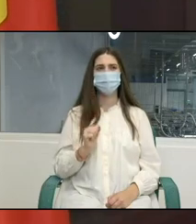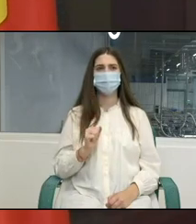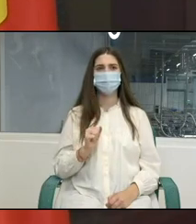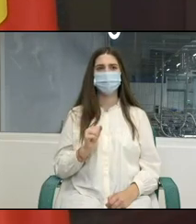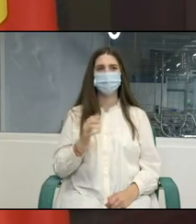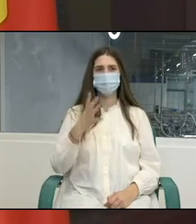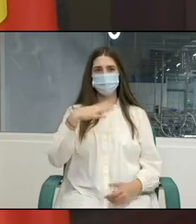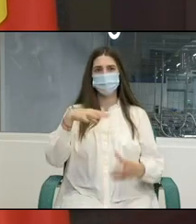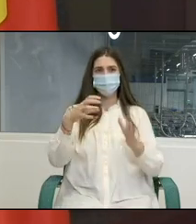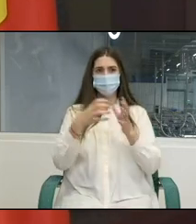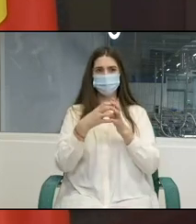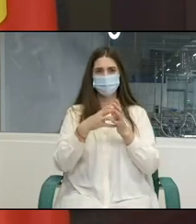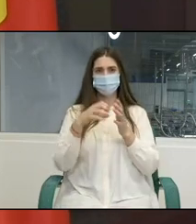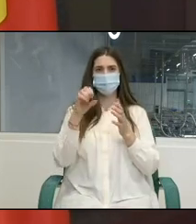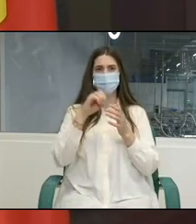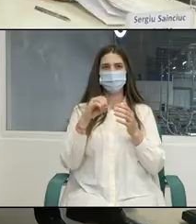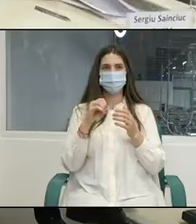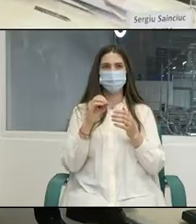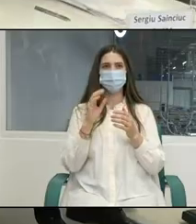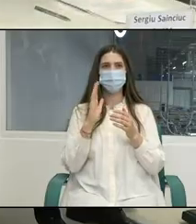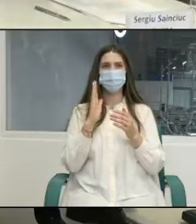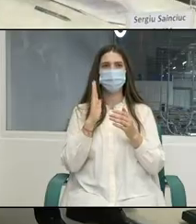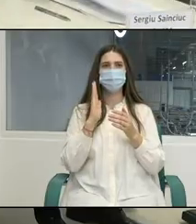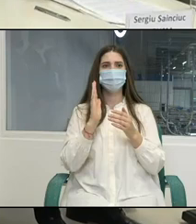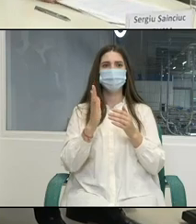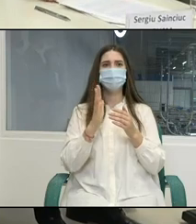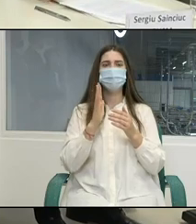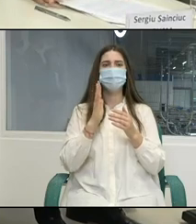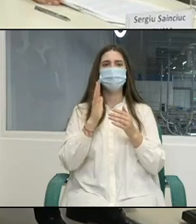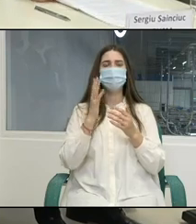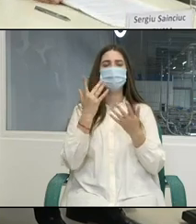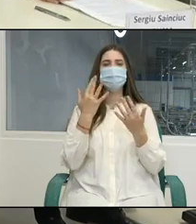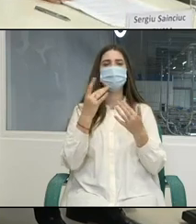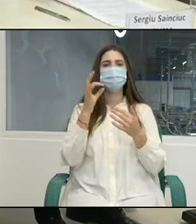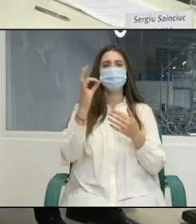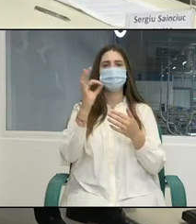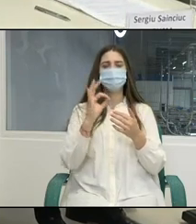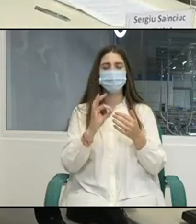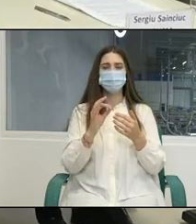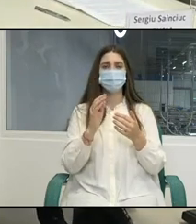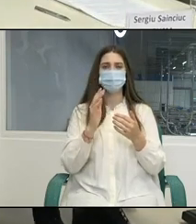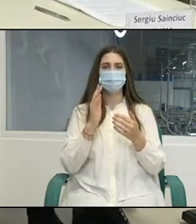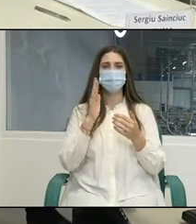organizația internațională a muncii vă rog domnule ministru